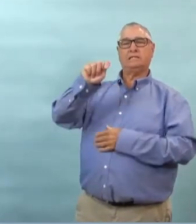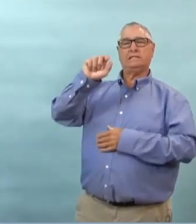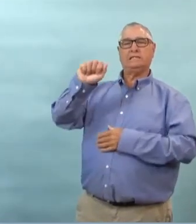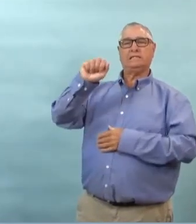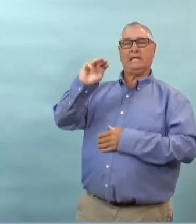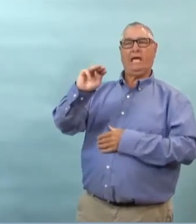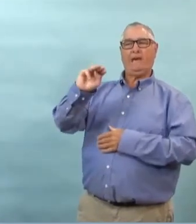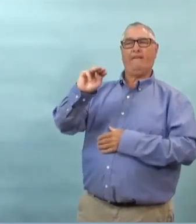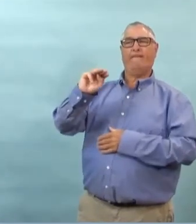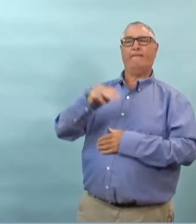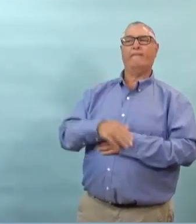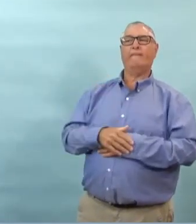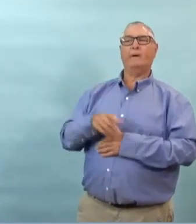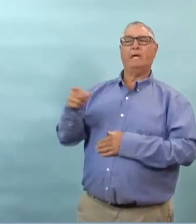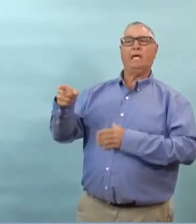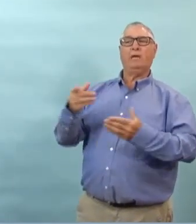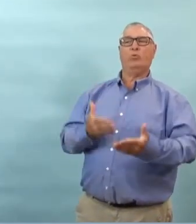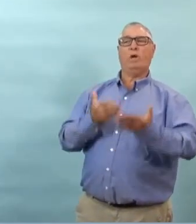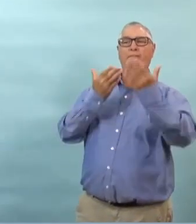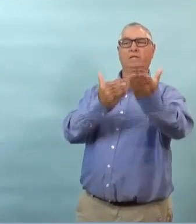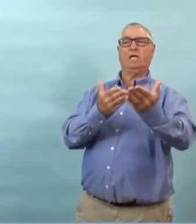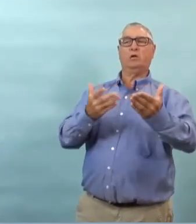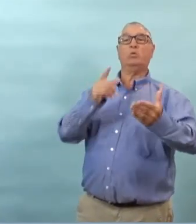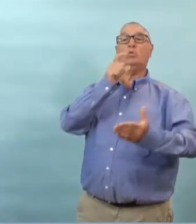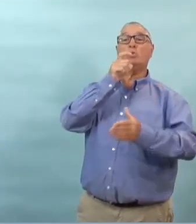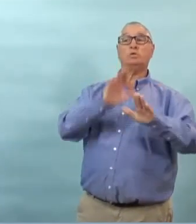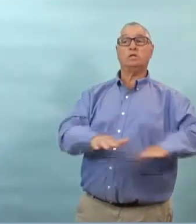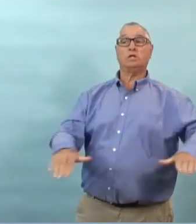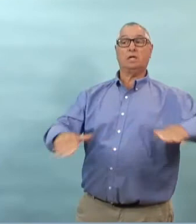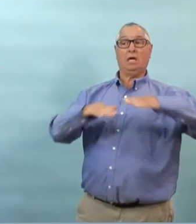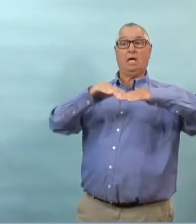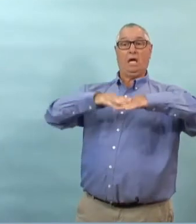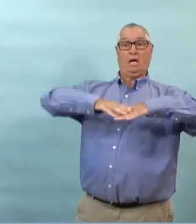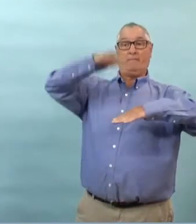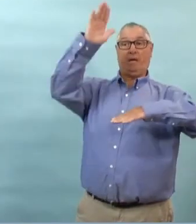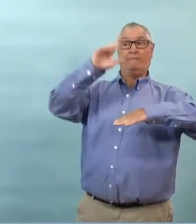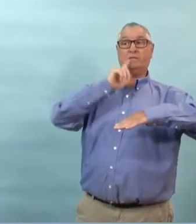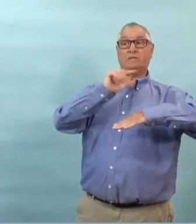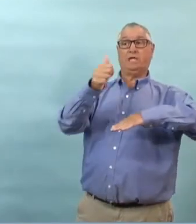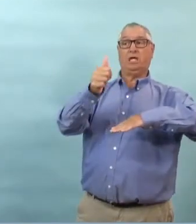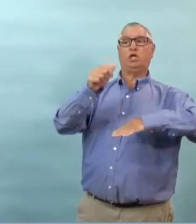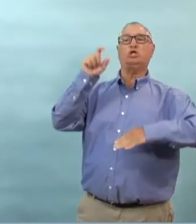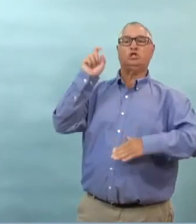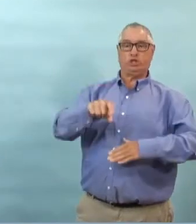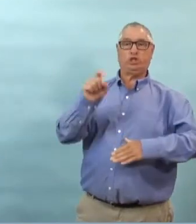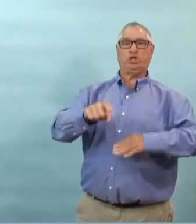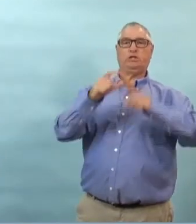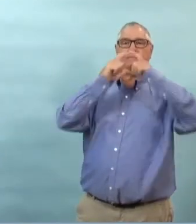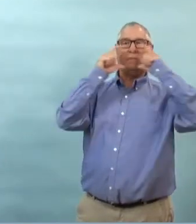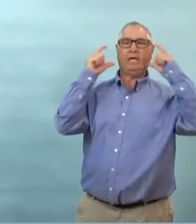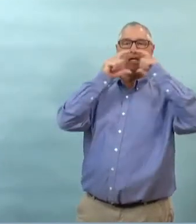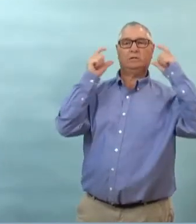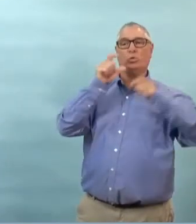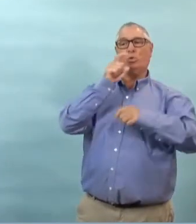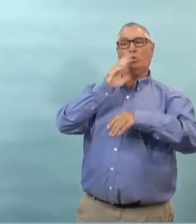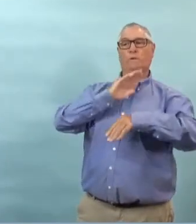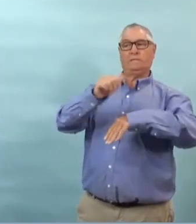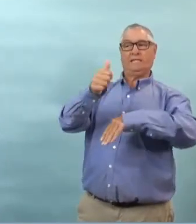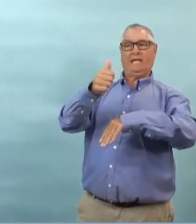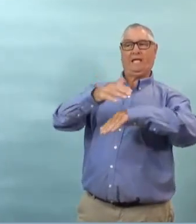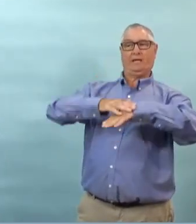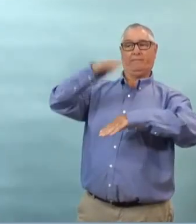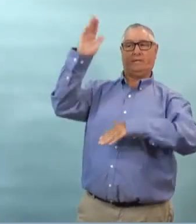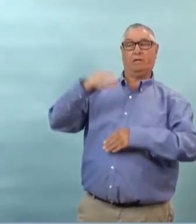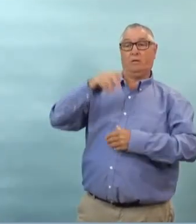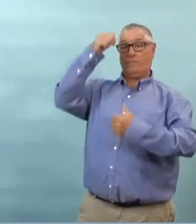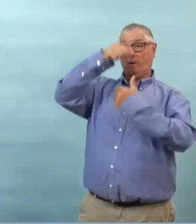donc le docteur tam ne recommande maintenant que les enfants de plus de 10 ans portent un masque à l